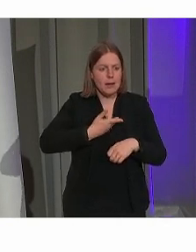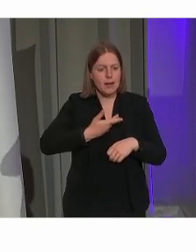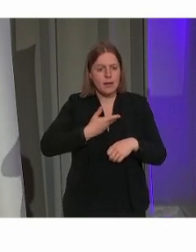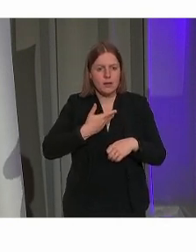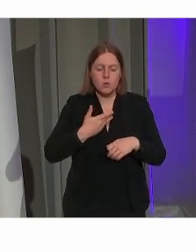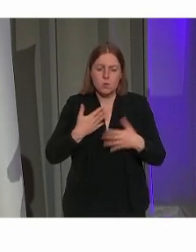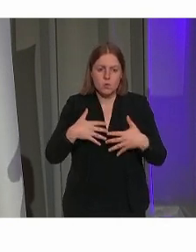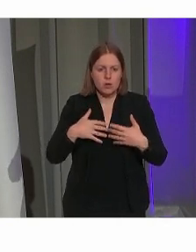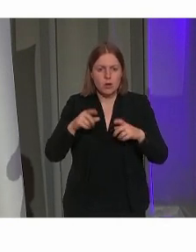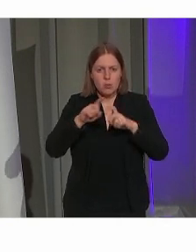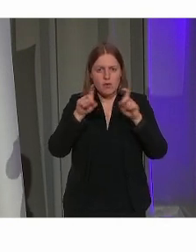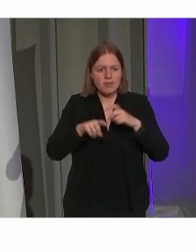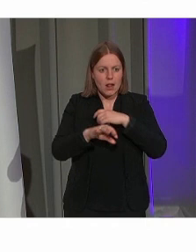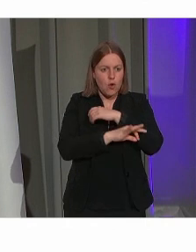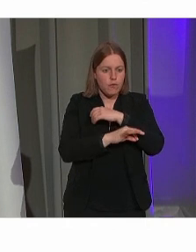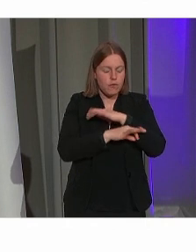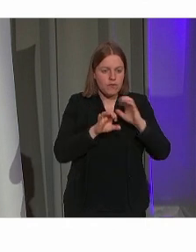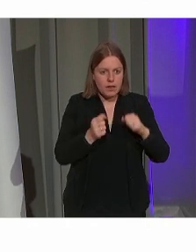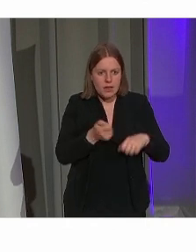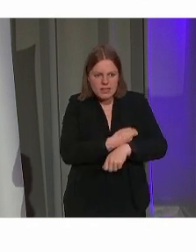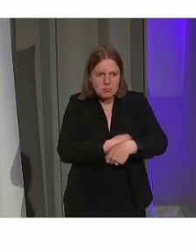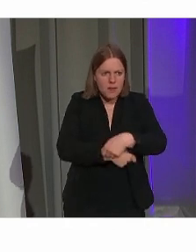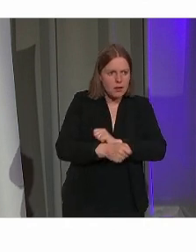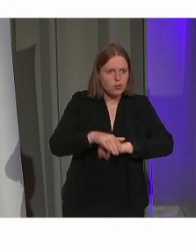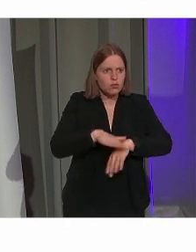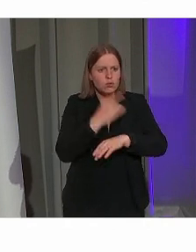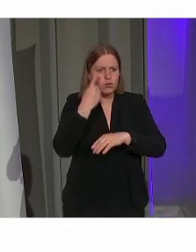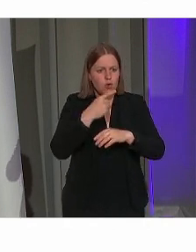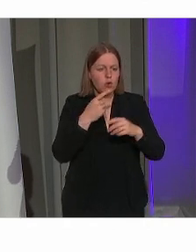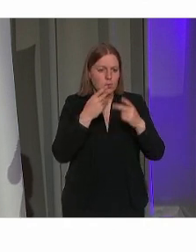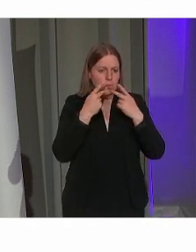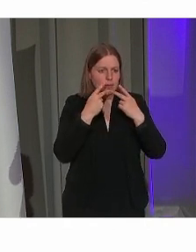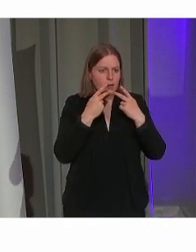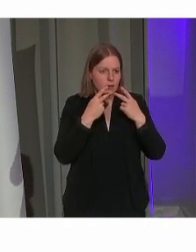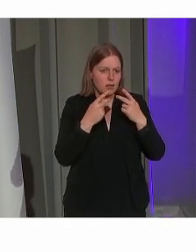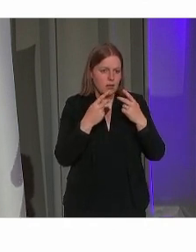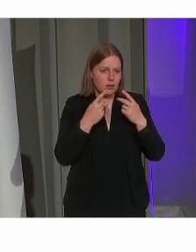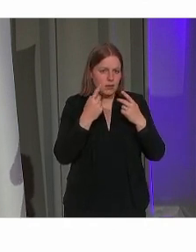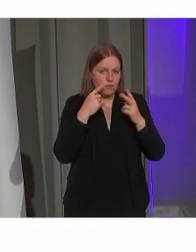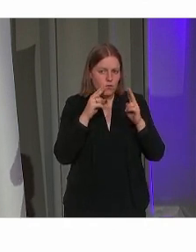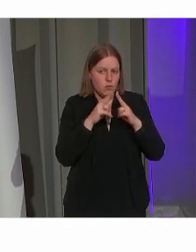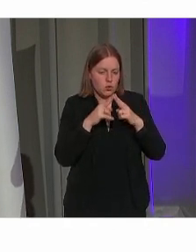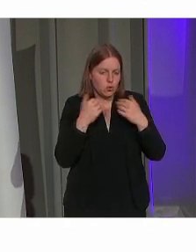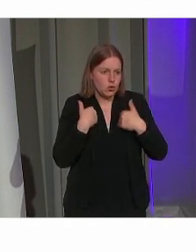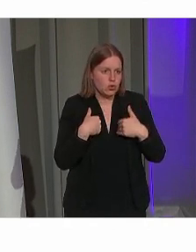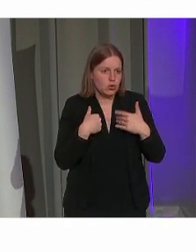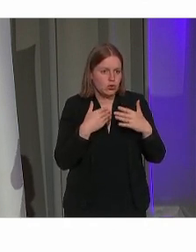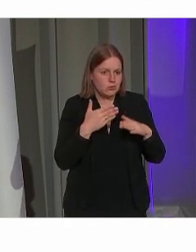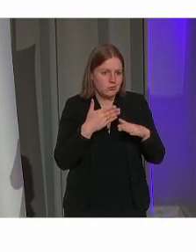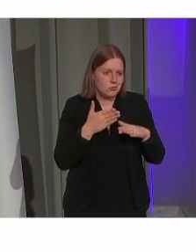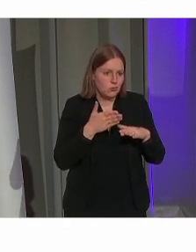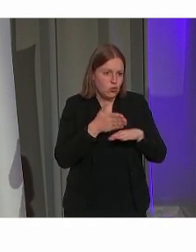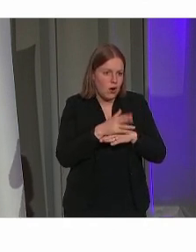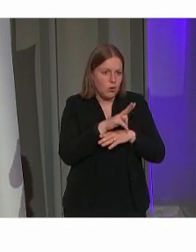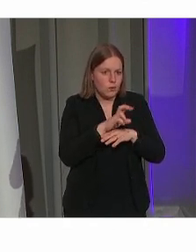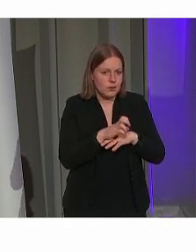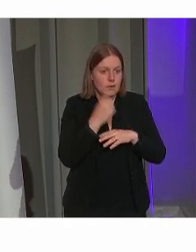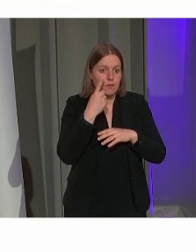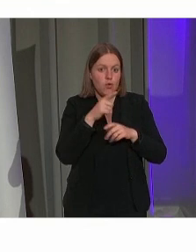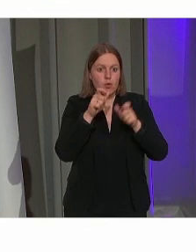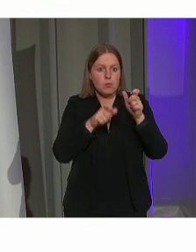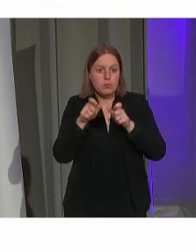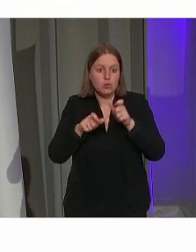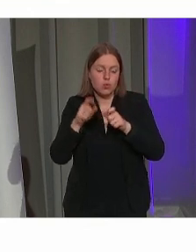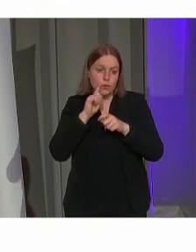inspanningen binnen het Provenciaal Hof die daar gebeurd zijn. Ook voor de bezoeker aan het centrum van Brugge is dat zeker een meerwaarde.